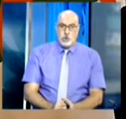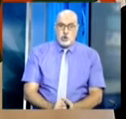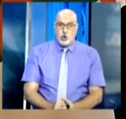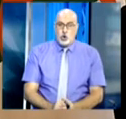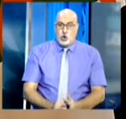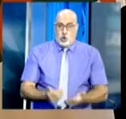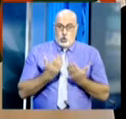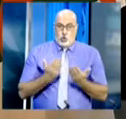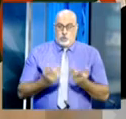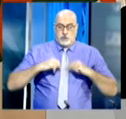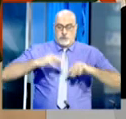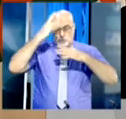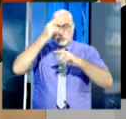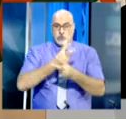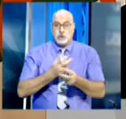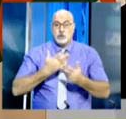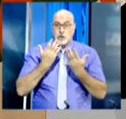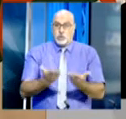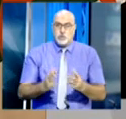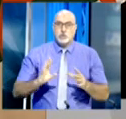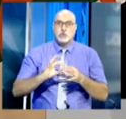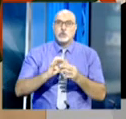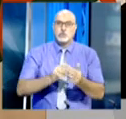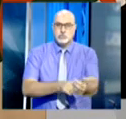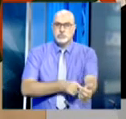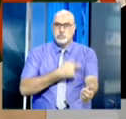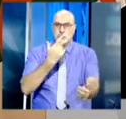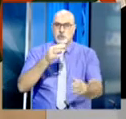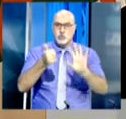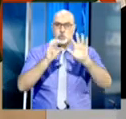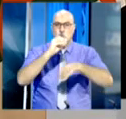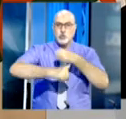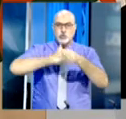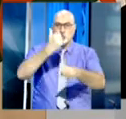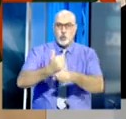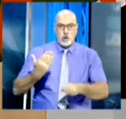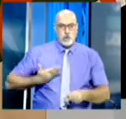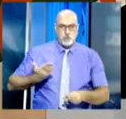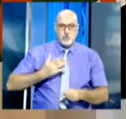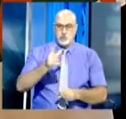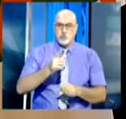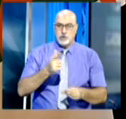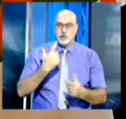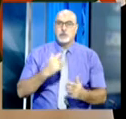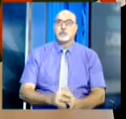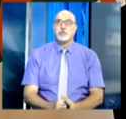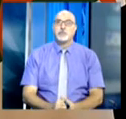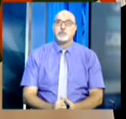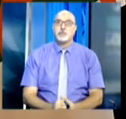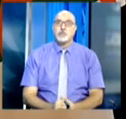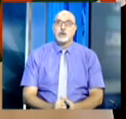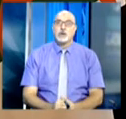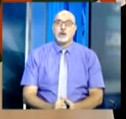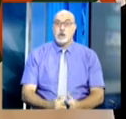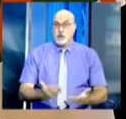علاقة دبلوماسية تقليدية عمرها أكثر من ستين عاما وتعود لستة عقود إن بلادي